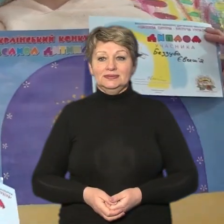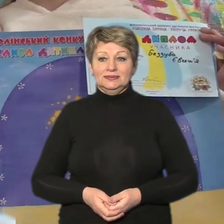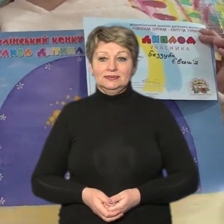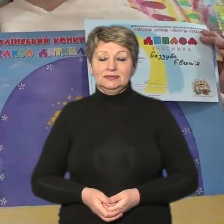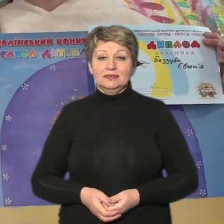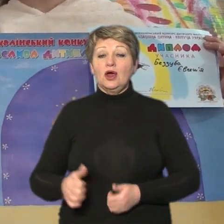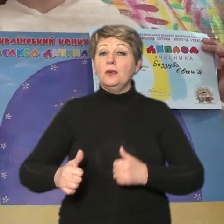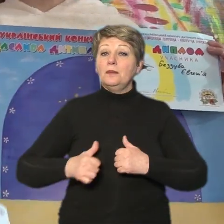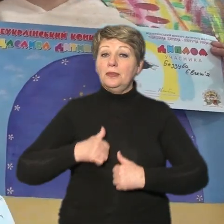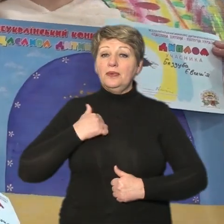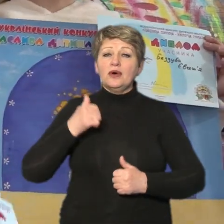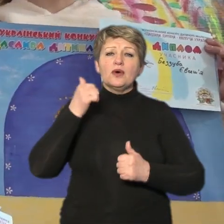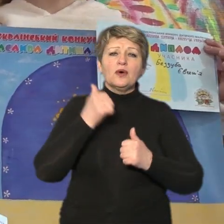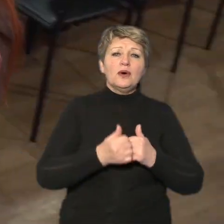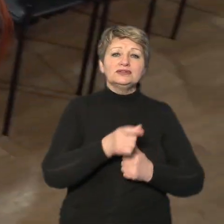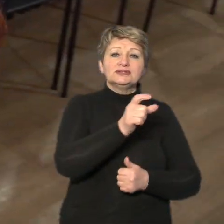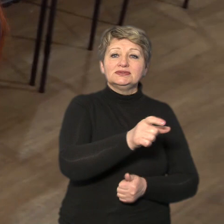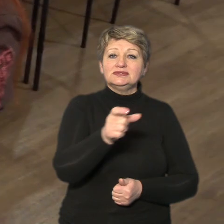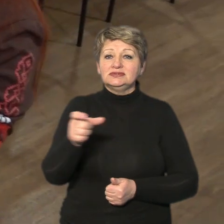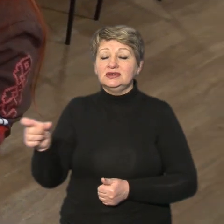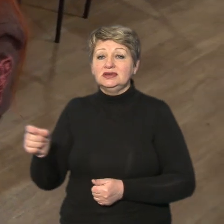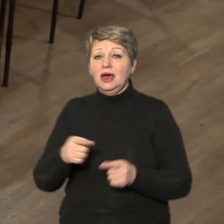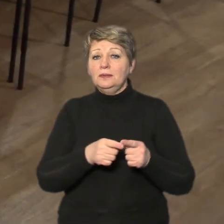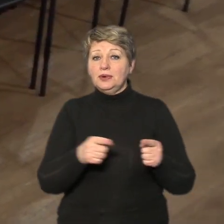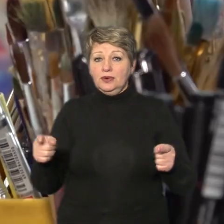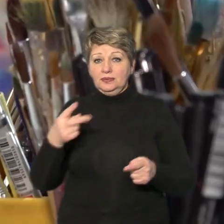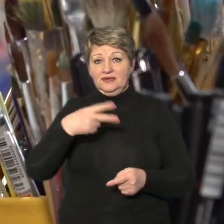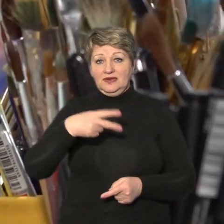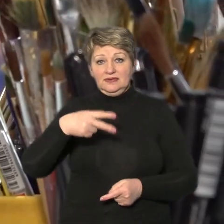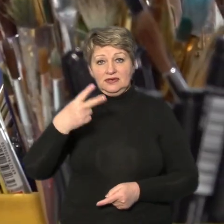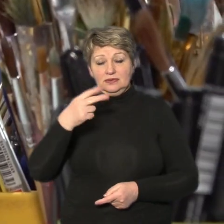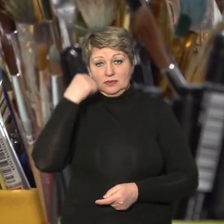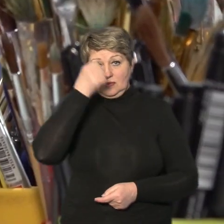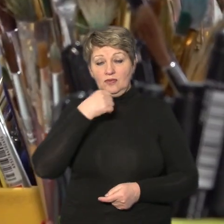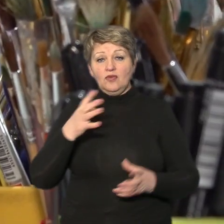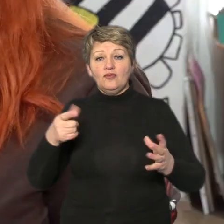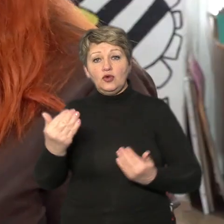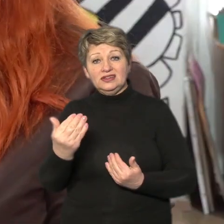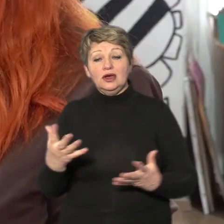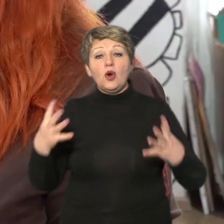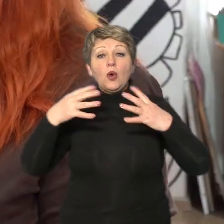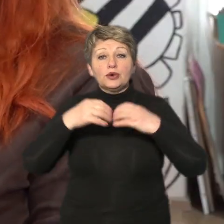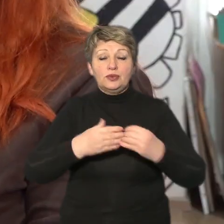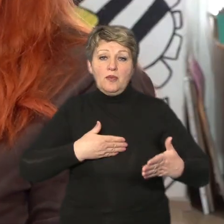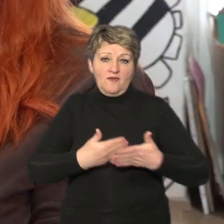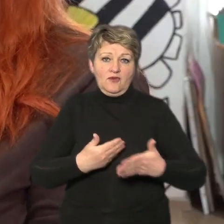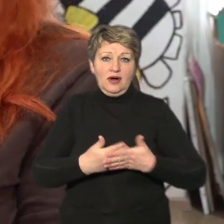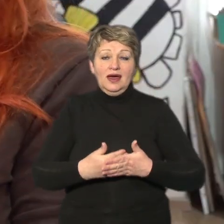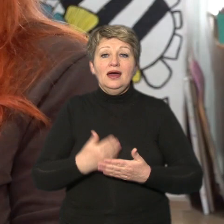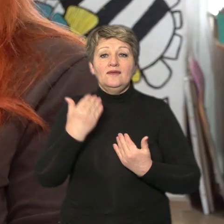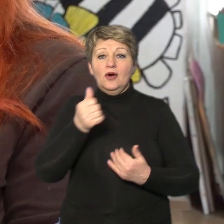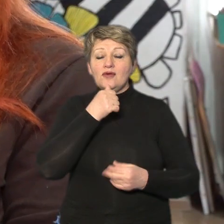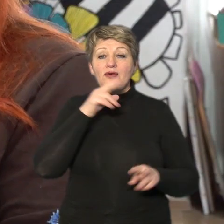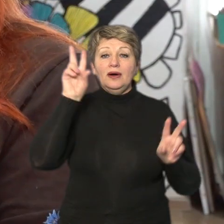пишається тут кожним каже Ольга бо протягом 2022 вони гуртом волонтерили не називаються маленький